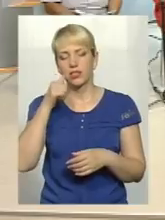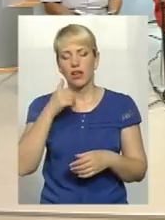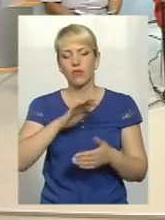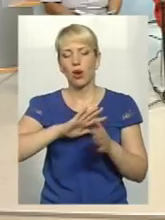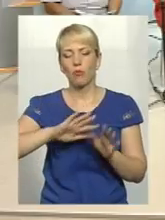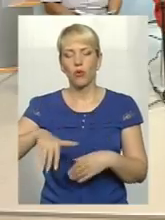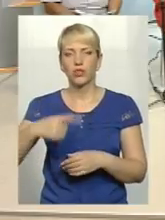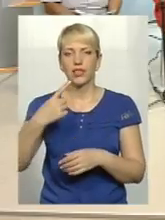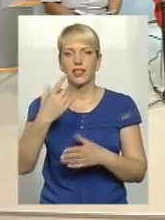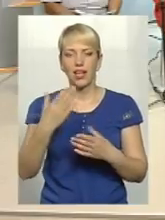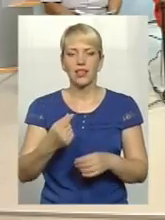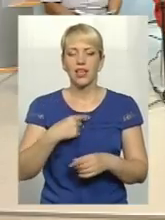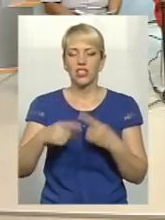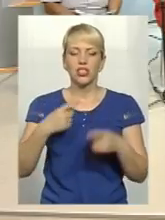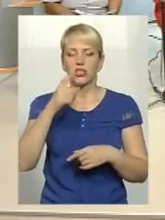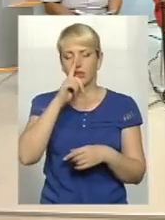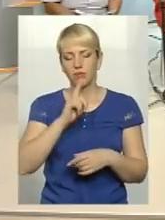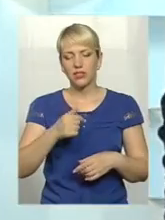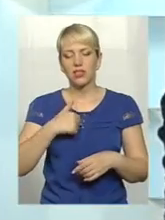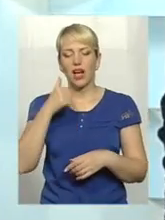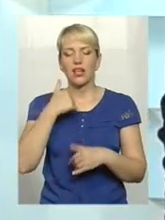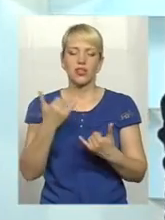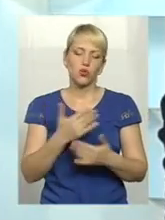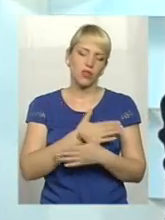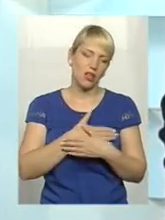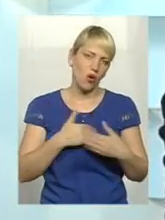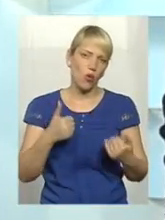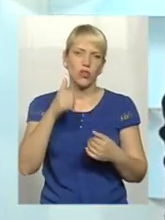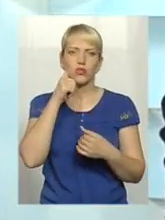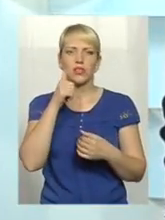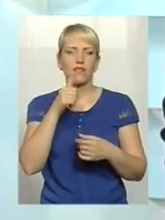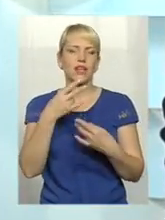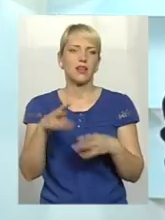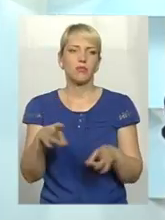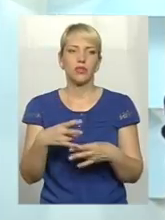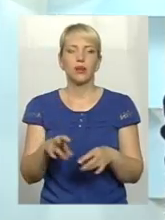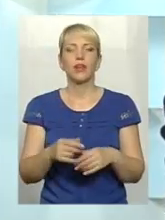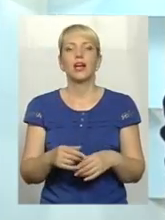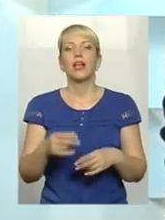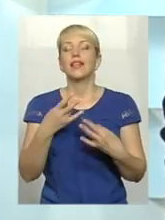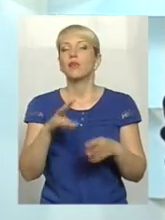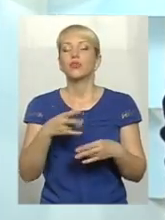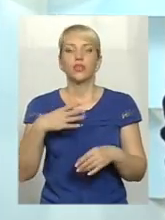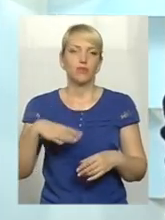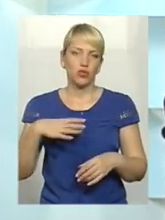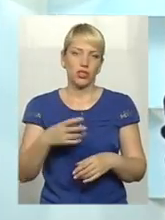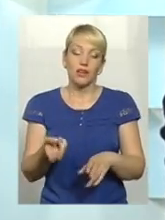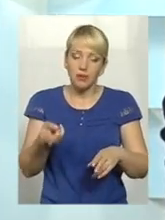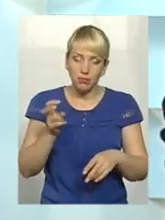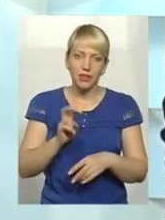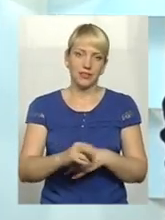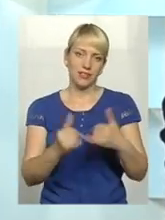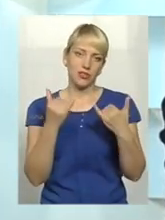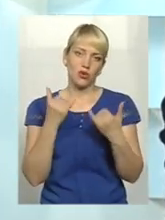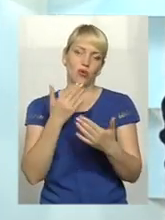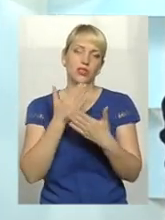через місяць, а сьогодні я не хочу, а завтра воно мені не потрібно. Не потрібно чекати. Прийдіть сьогодні, зверніться до